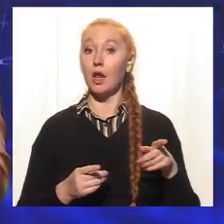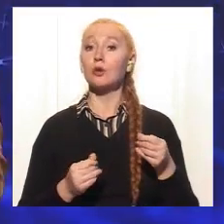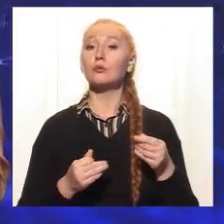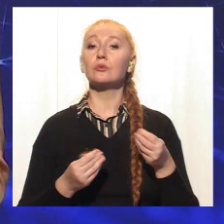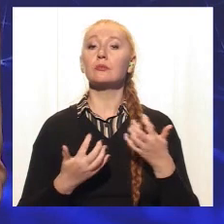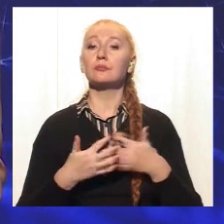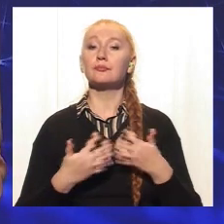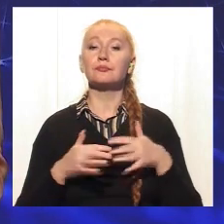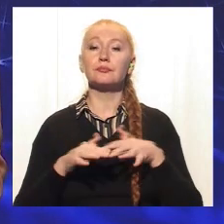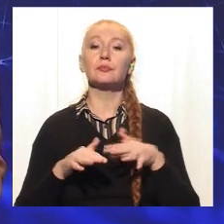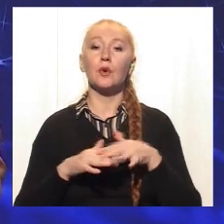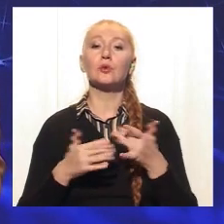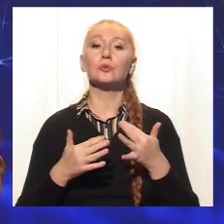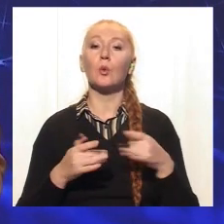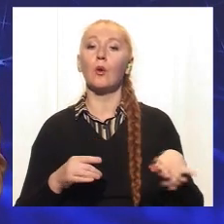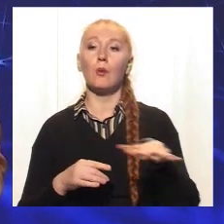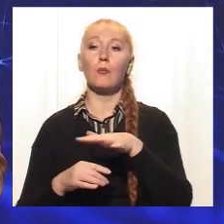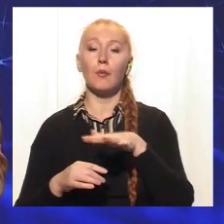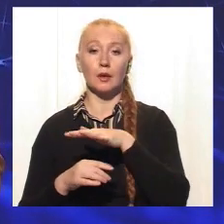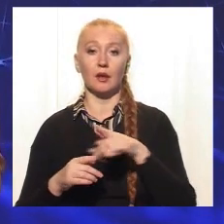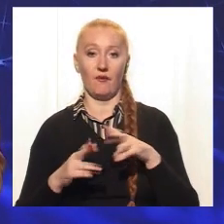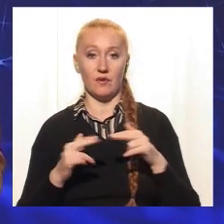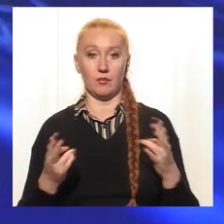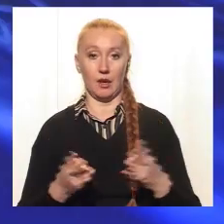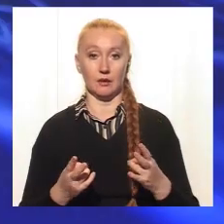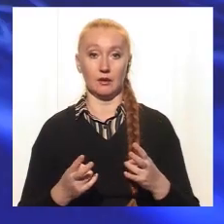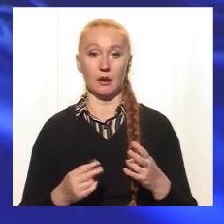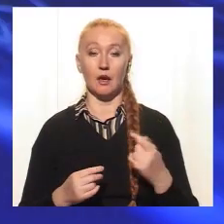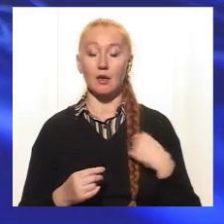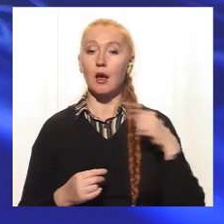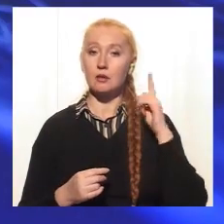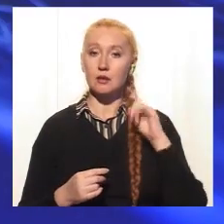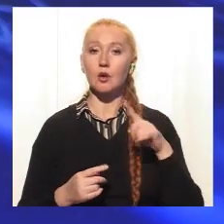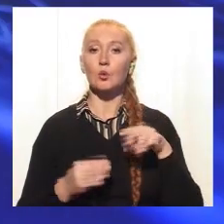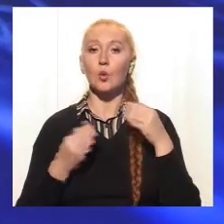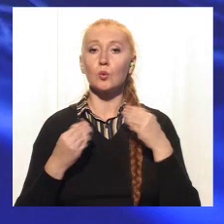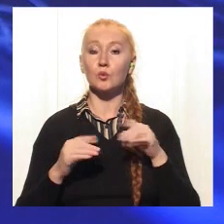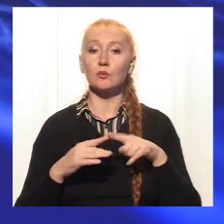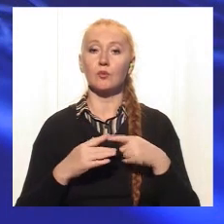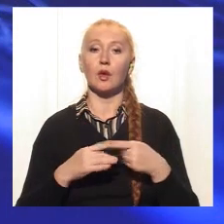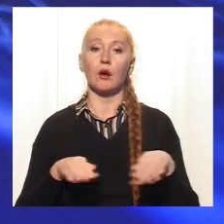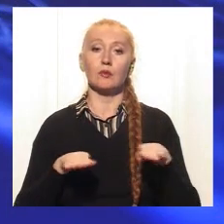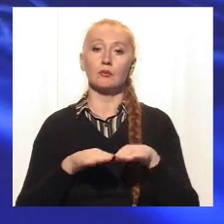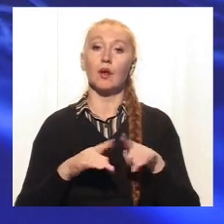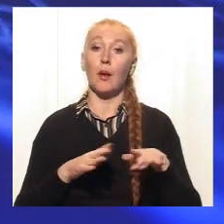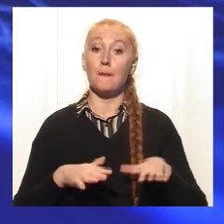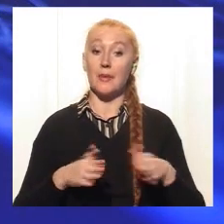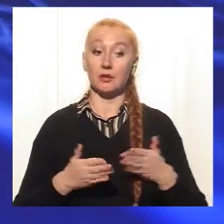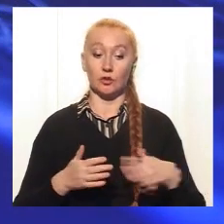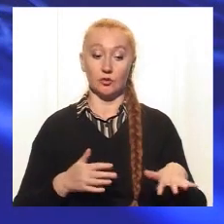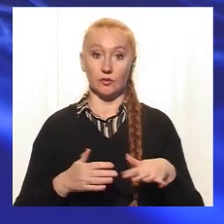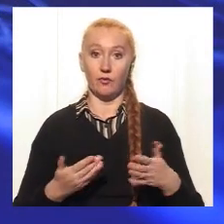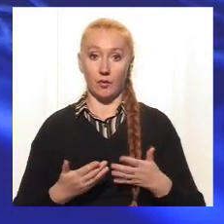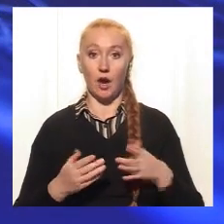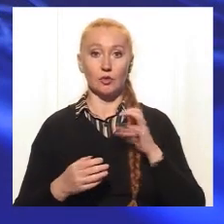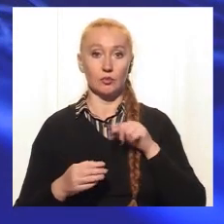ідеалі має бути таких майданчиків у Дніпрі? Я знаю, що ідеальне співвідношення, коли від місця проживання собаки з